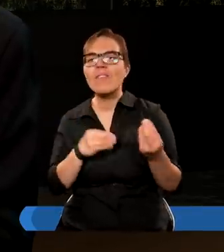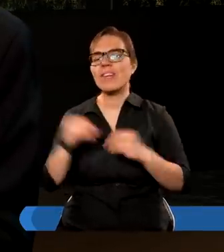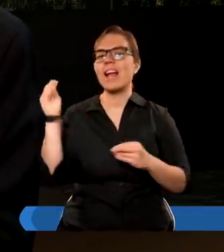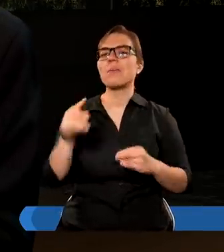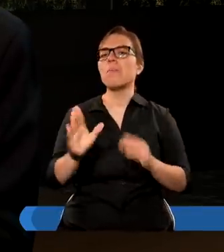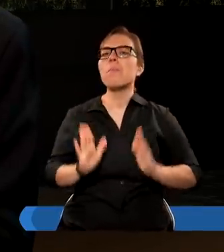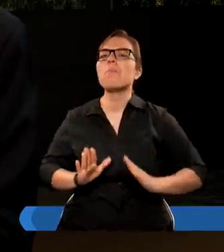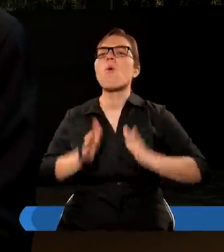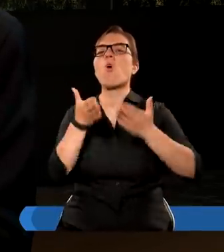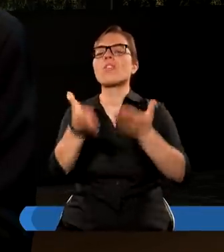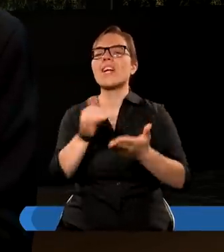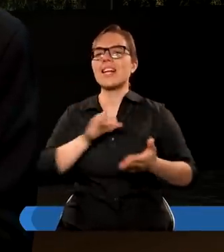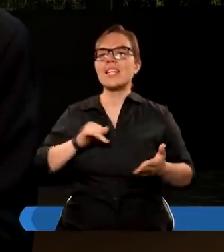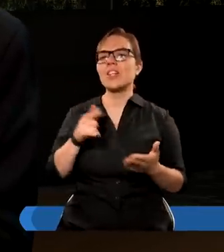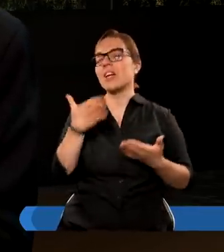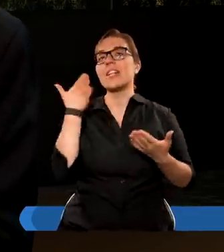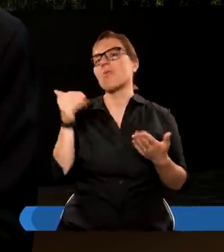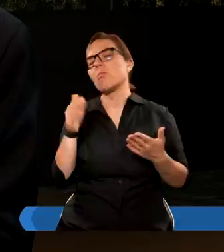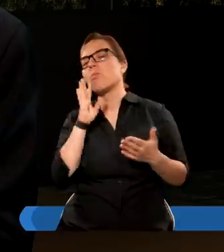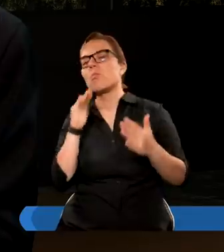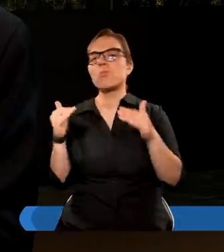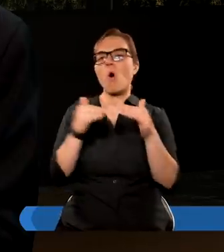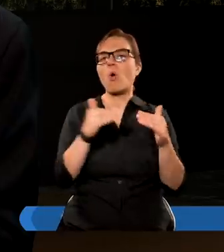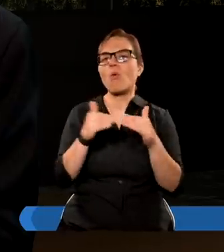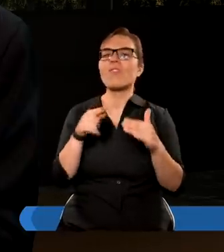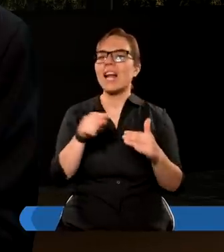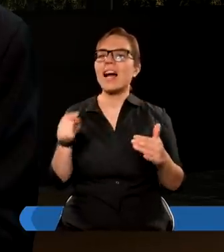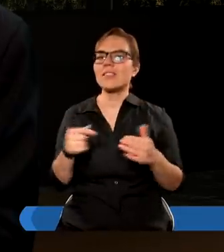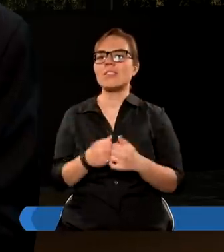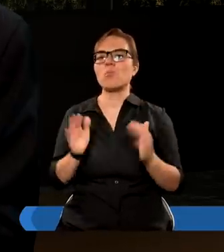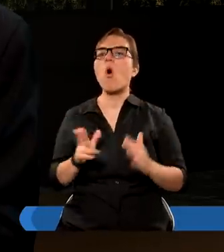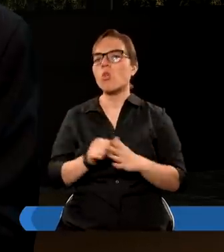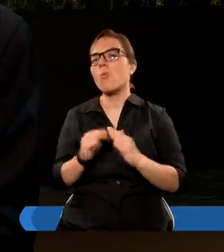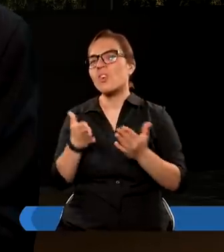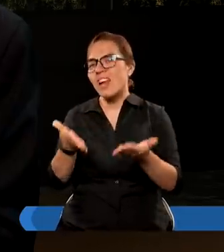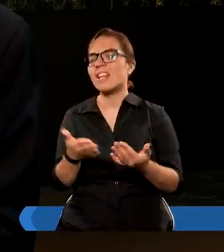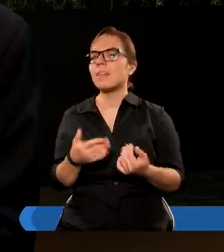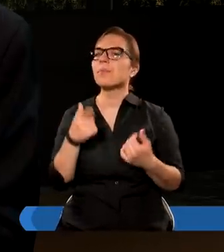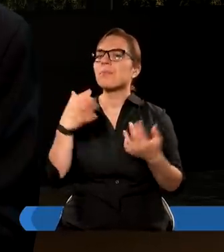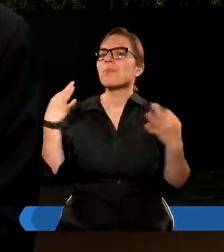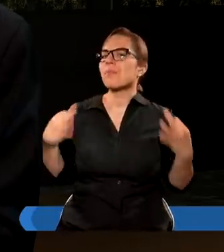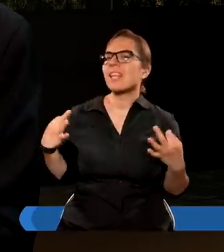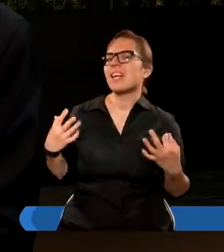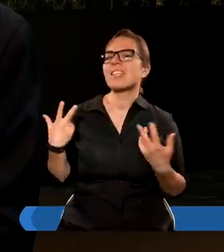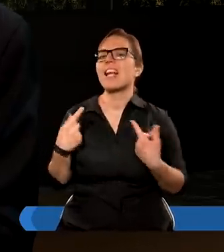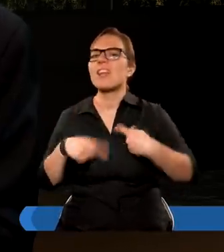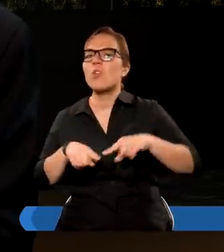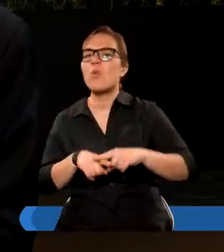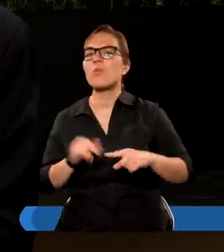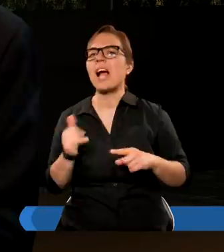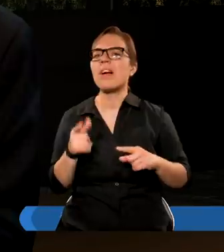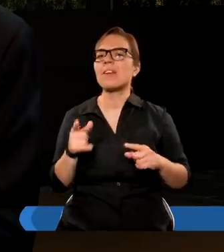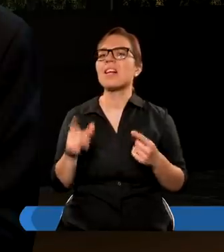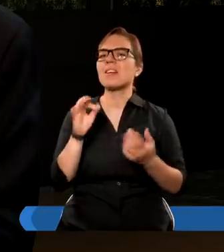poświęcenie się sobie. Nie wiem, czy można by tego powiedzieć. Dlatego, że dzisiaj nie dokonujemy tak sobie